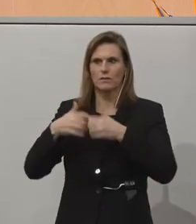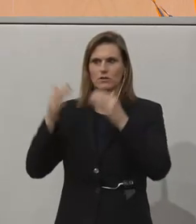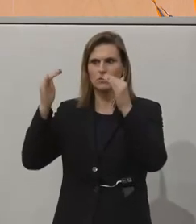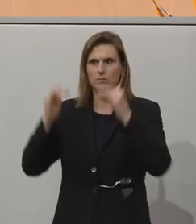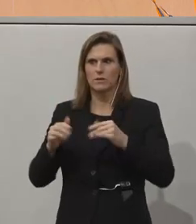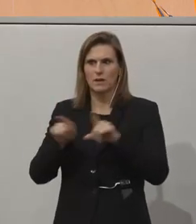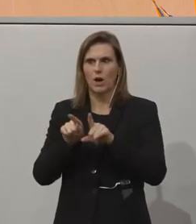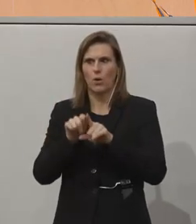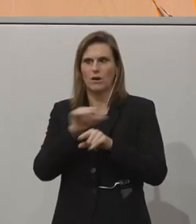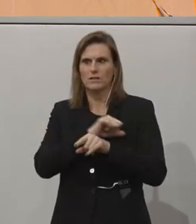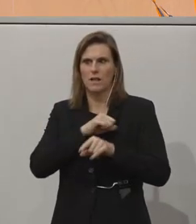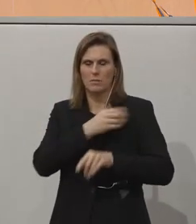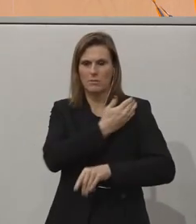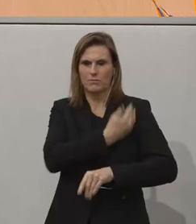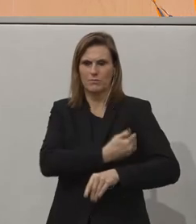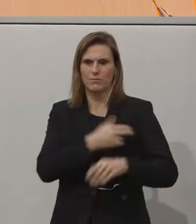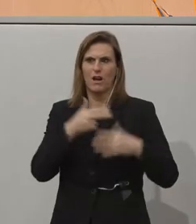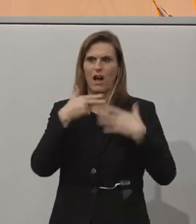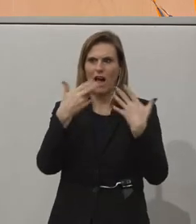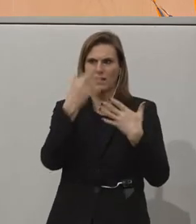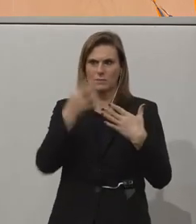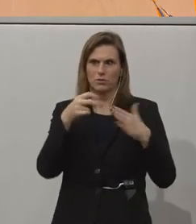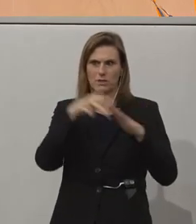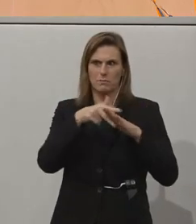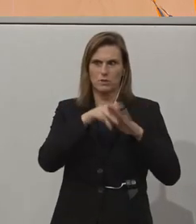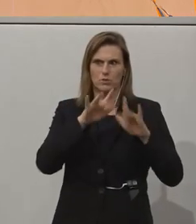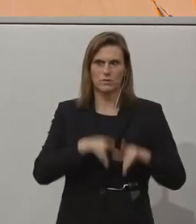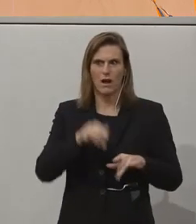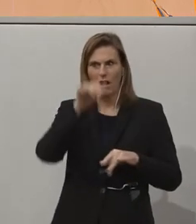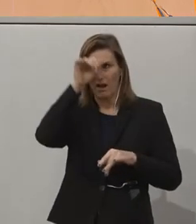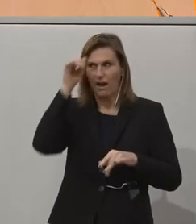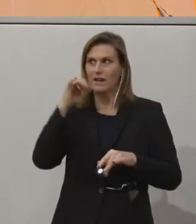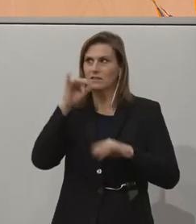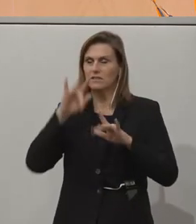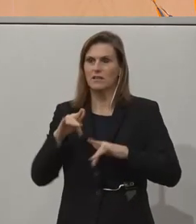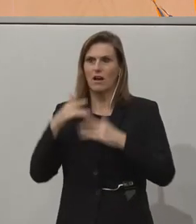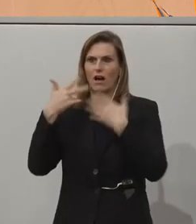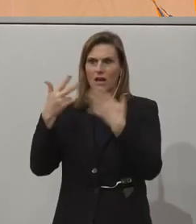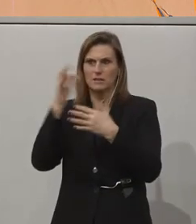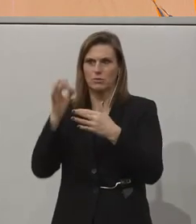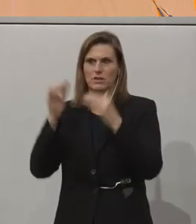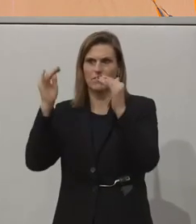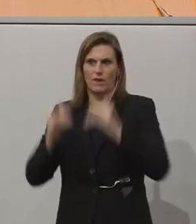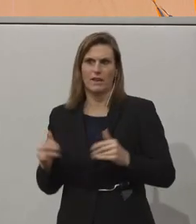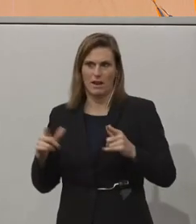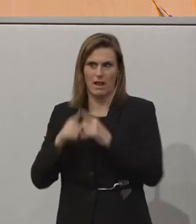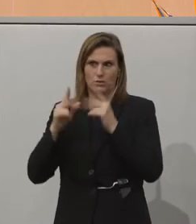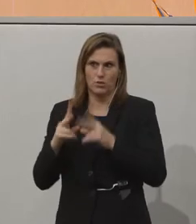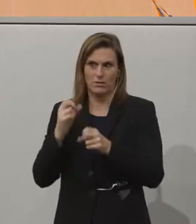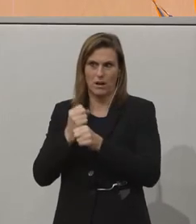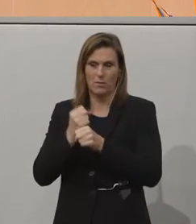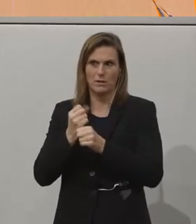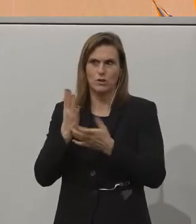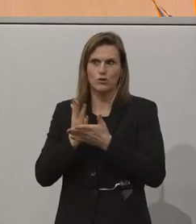Amputation meines linken Armes eine 80-prozentige Behinderung. Aber das heißt nicht, dass ich 80 Prozent weniger leistungsfähig bin, denn es hat zu einigen